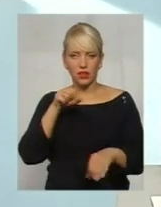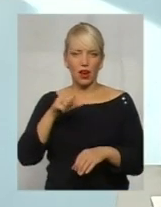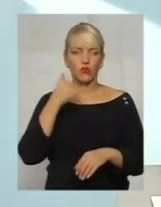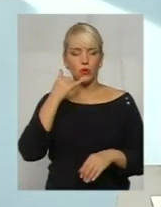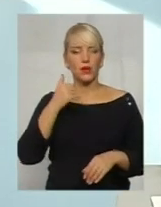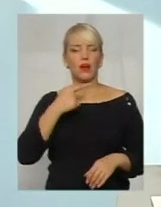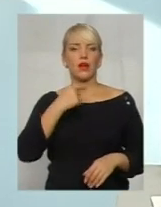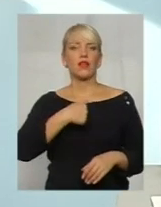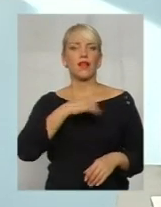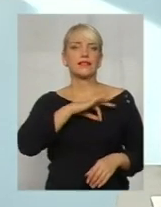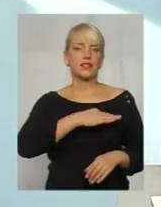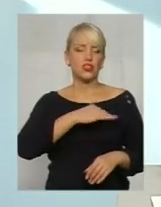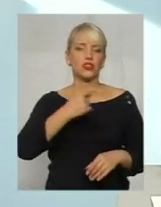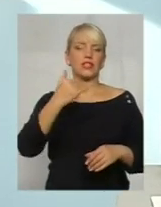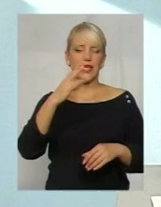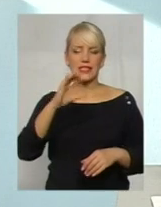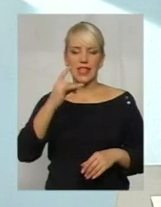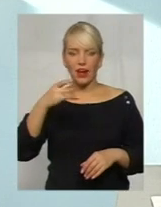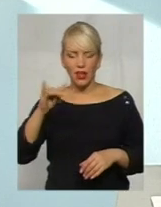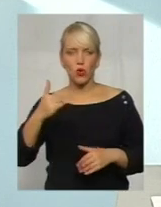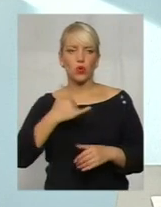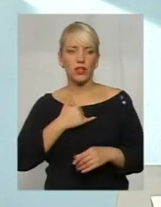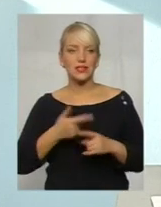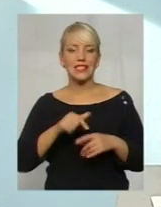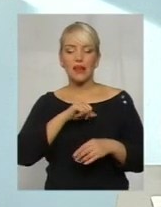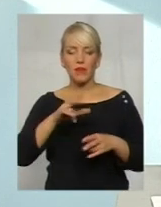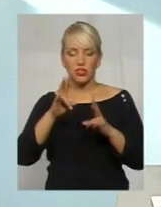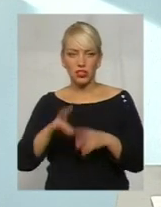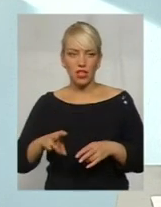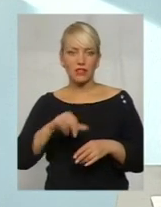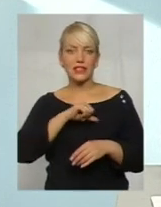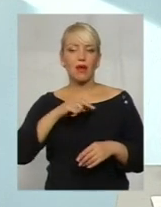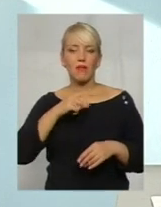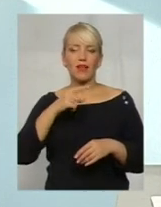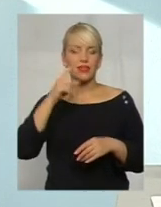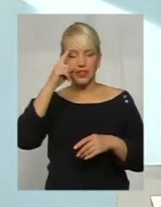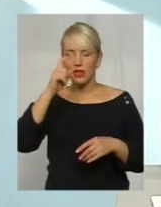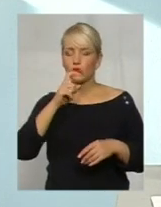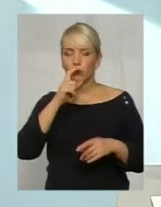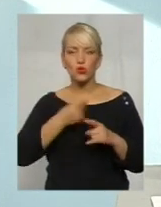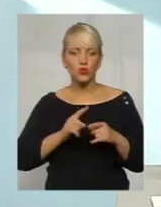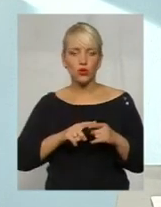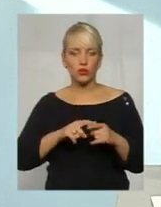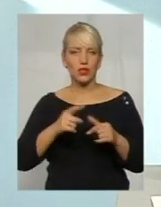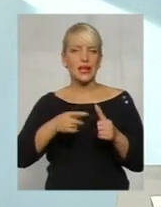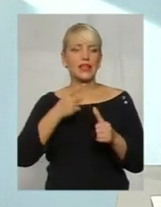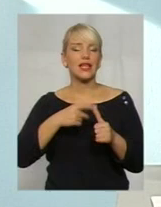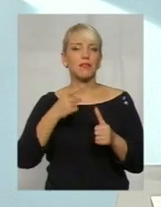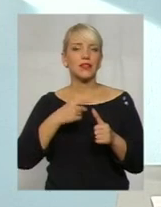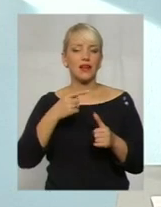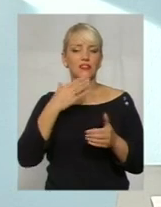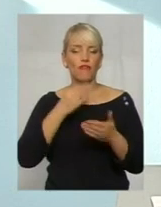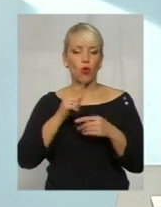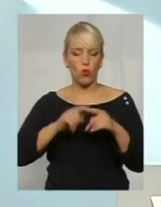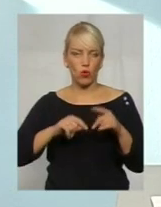жертва, не усвідомлюючи цього, вже назвала ім'я свого родича, і вона вже на гачку, все. Але потім,